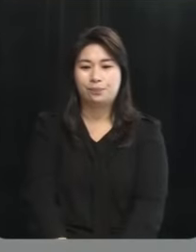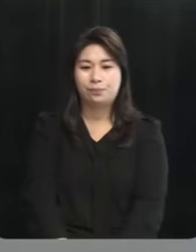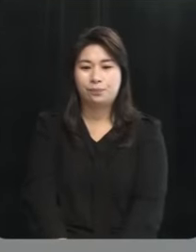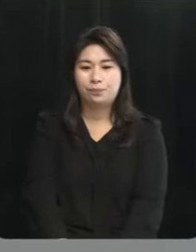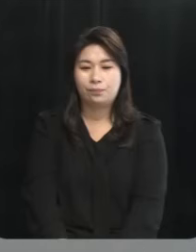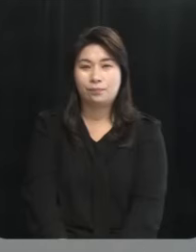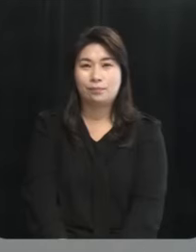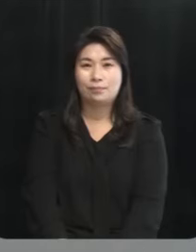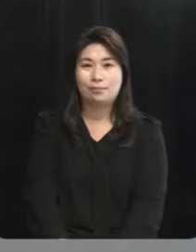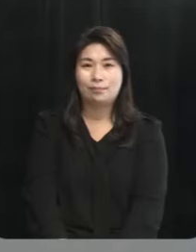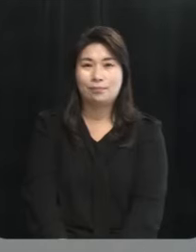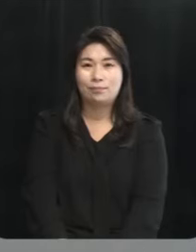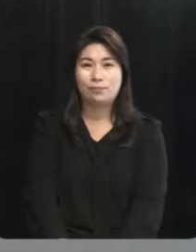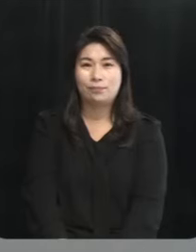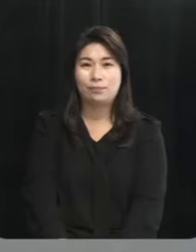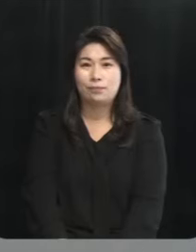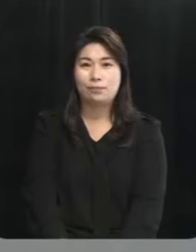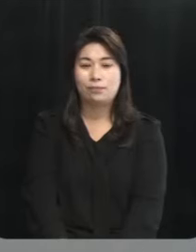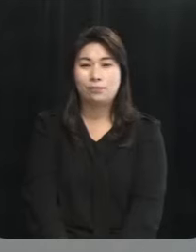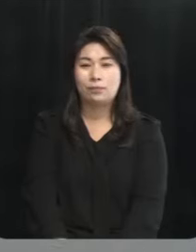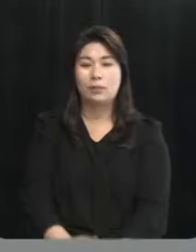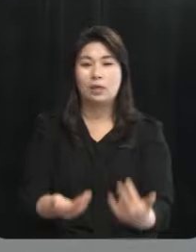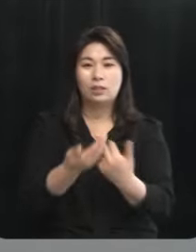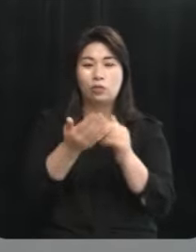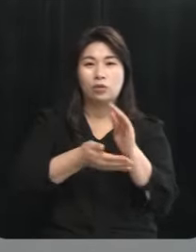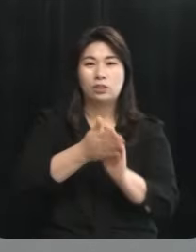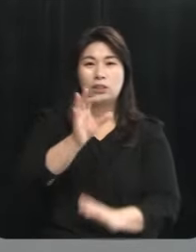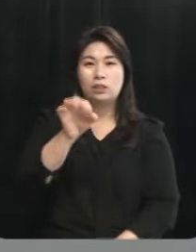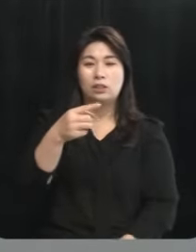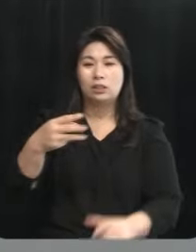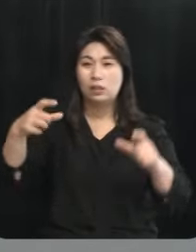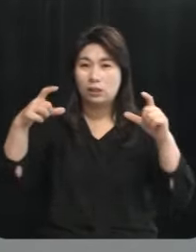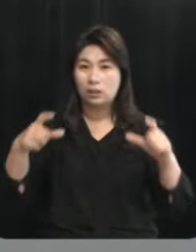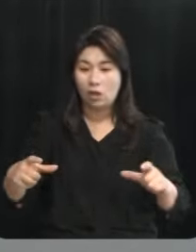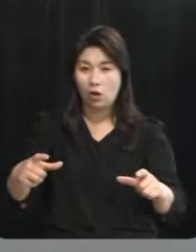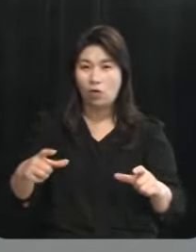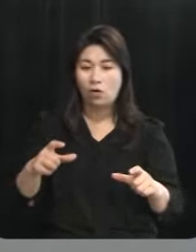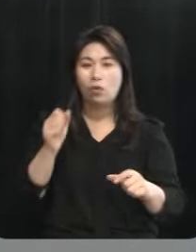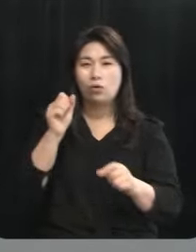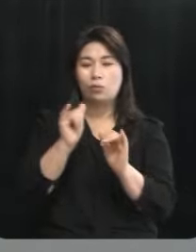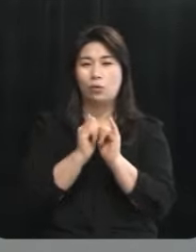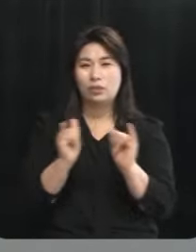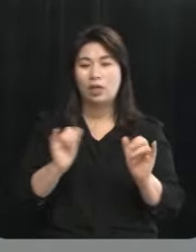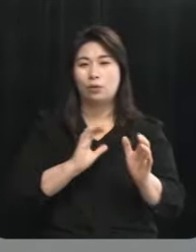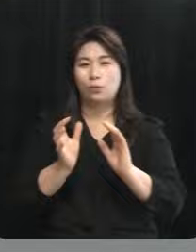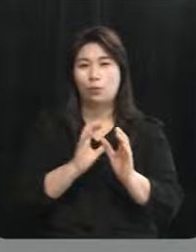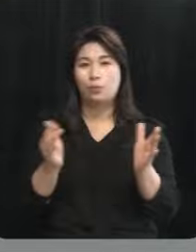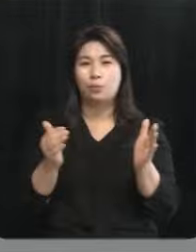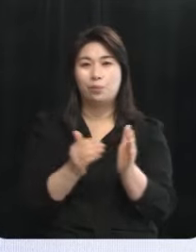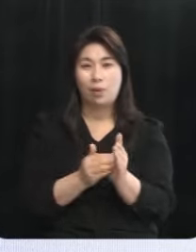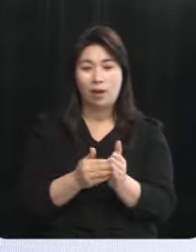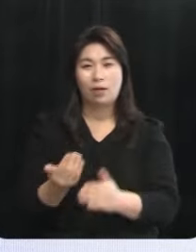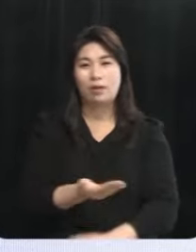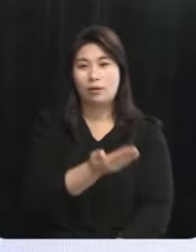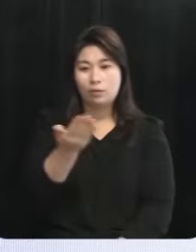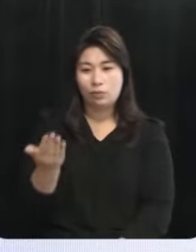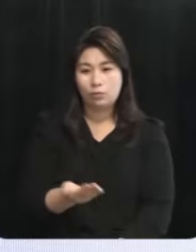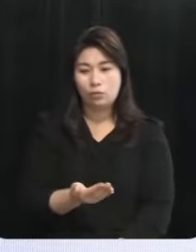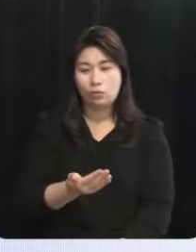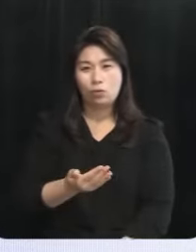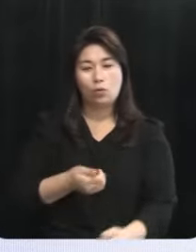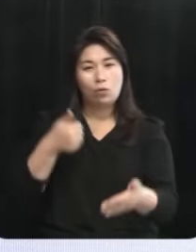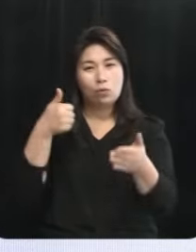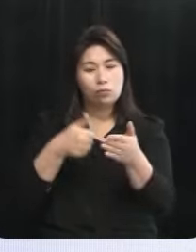네 이렇게 해서 제주시 을 선거구 3명의 후보와 토론회를 함께 했습니다 시청자 여러분께서 후보를